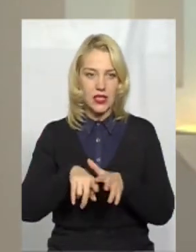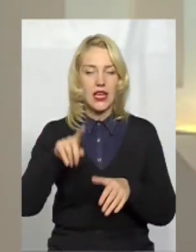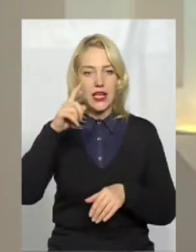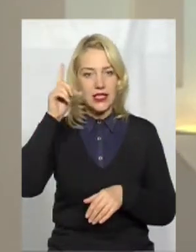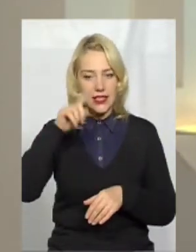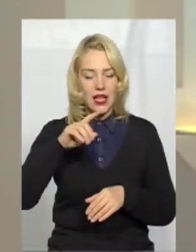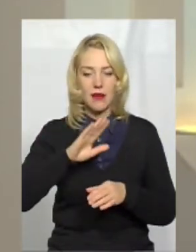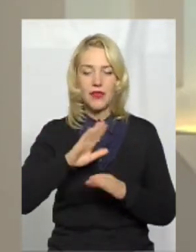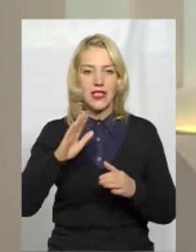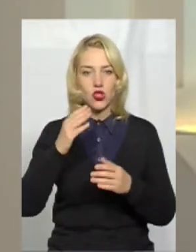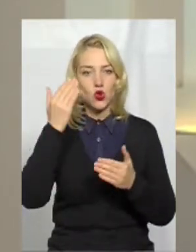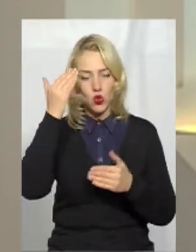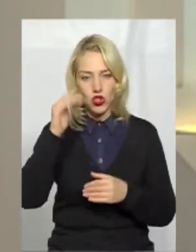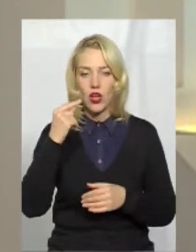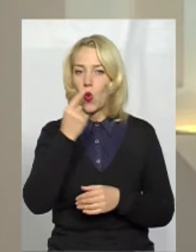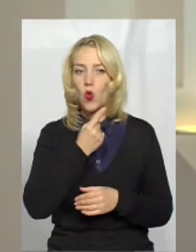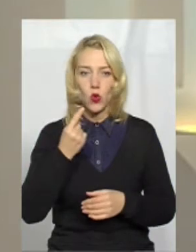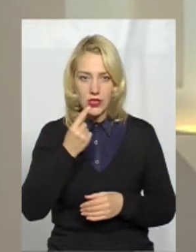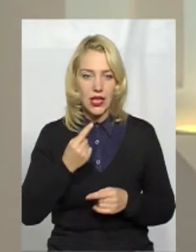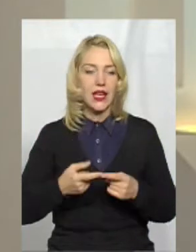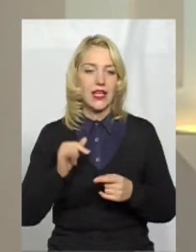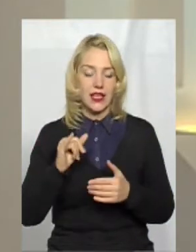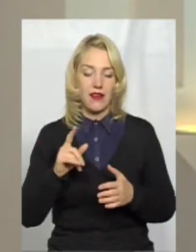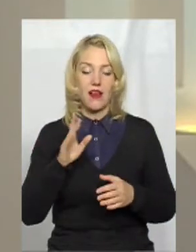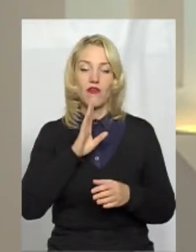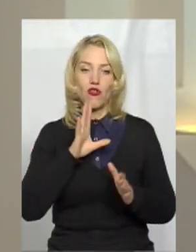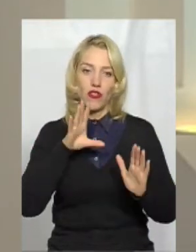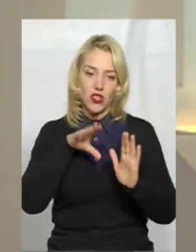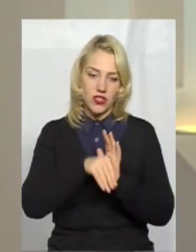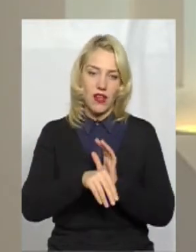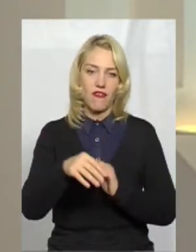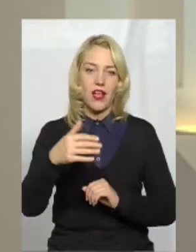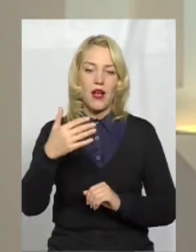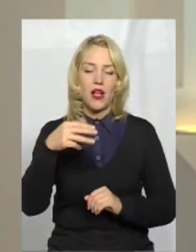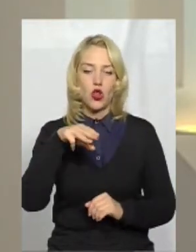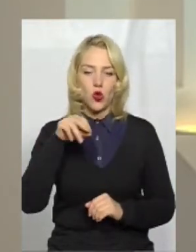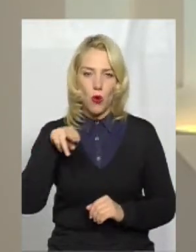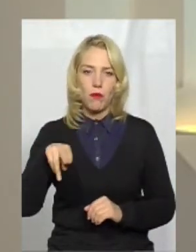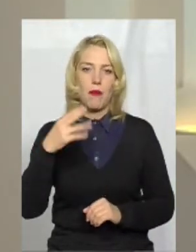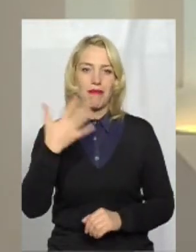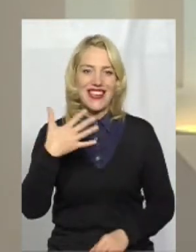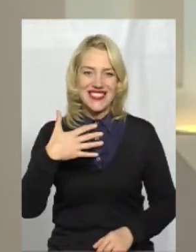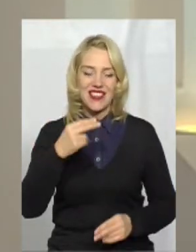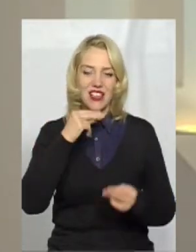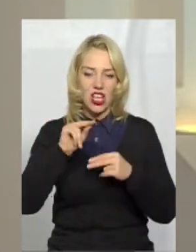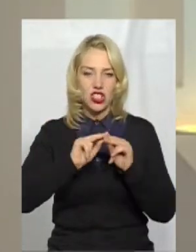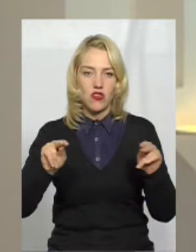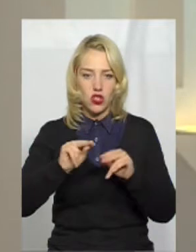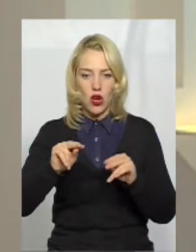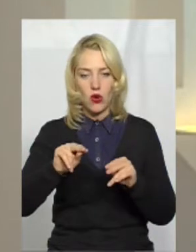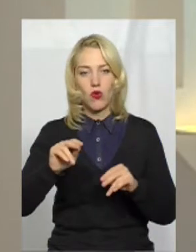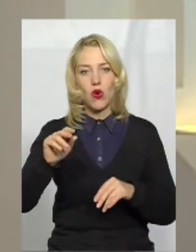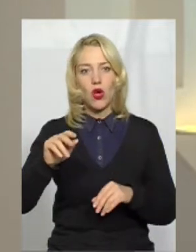жи хвуст. Крім того, що вона увійшла у топ-50 кращих вчителів України за версією